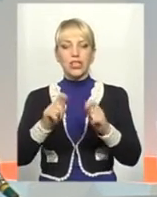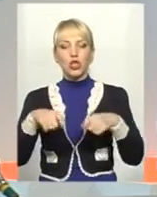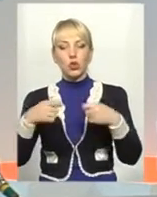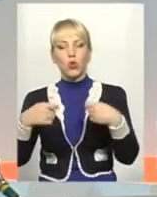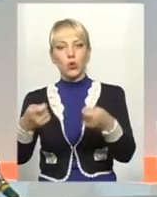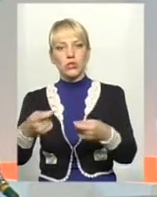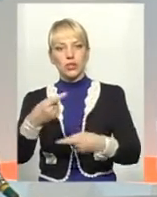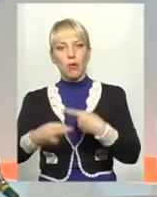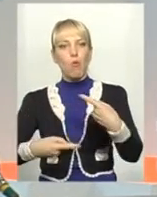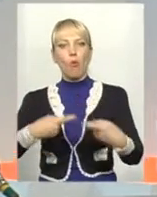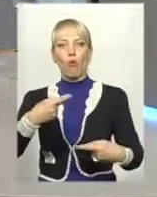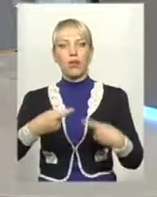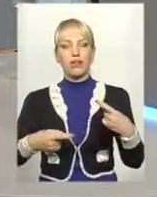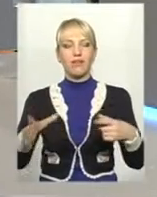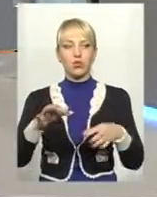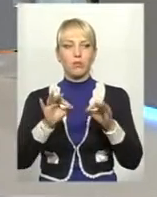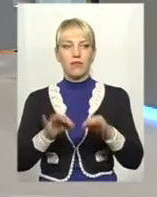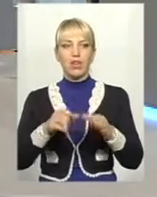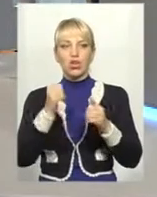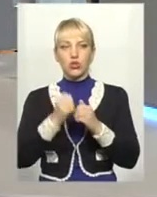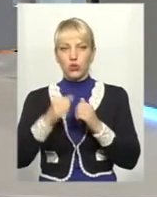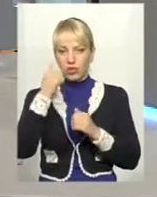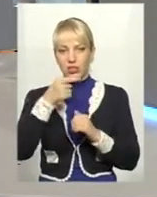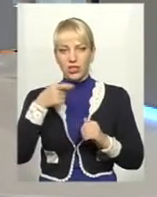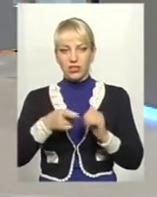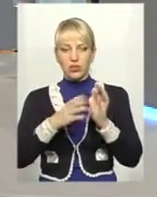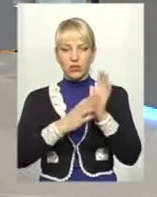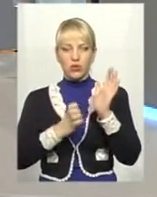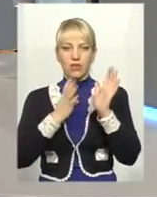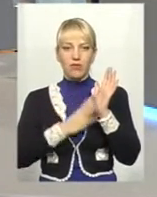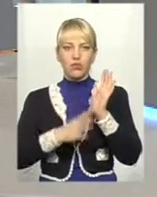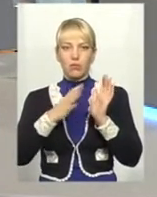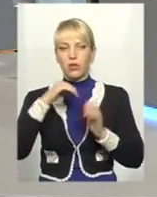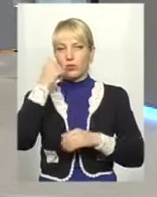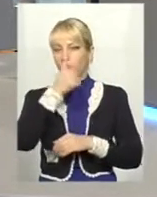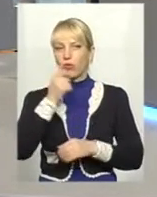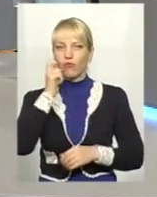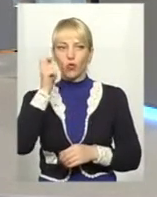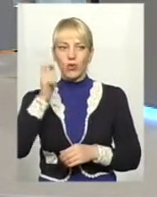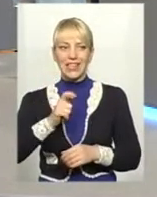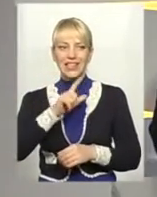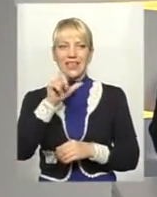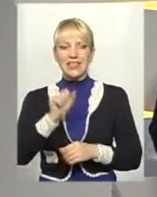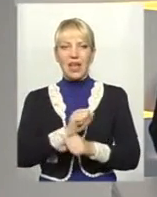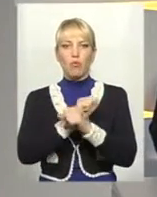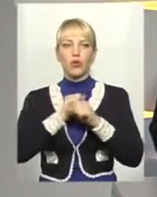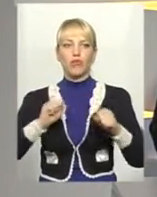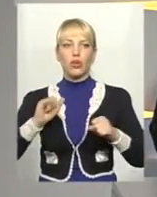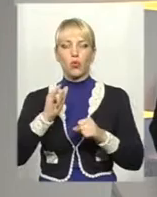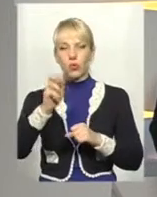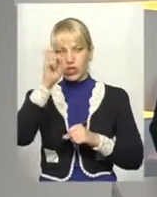ось цю правду. Щорічно з 1995 року в Україні за подвижництво у